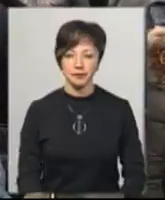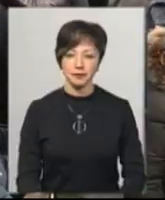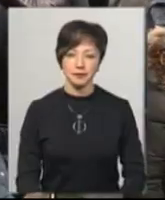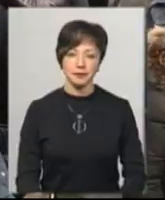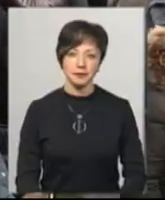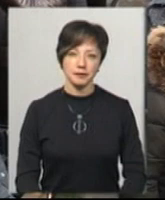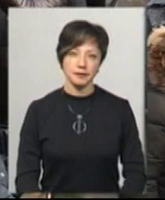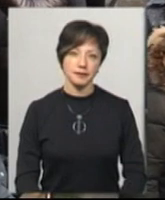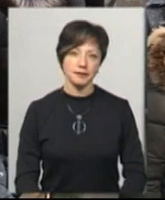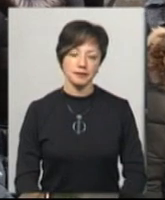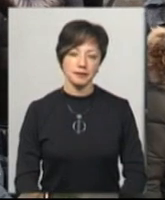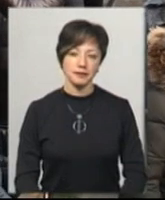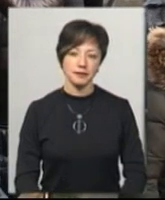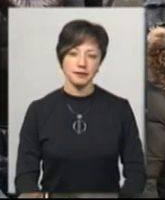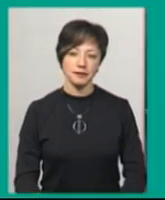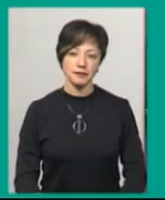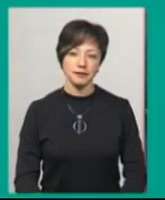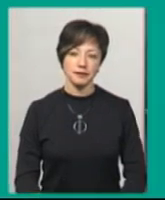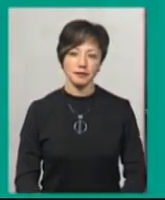Цегольник, новини на Суспільному, Хмельницький.